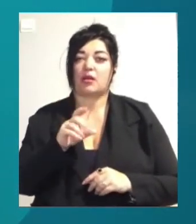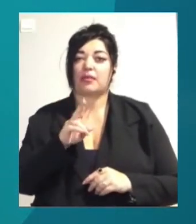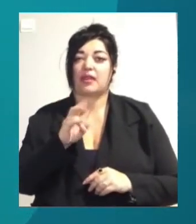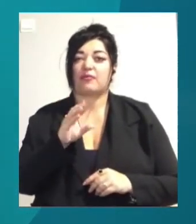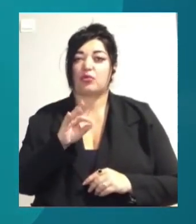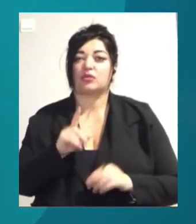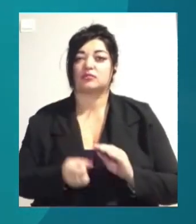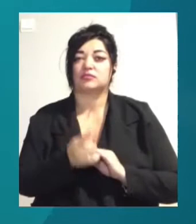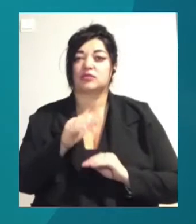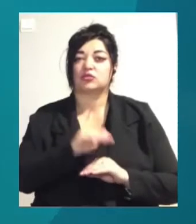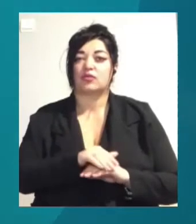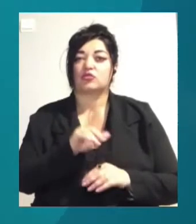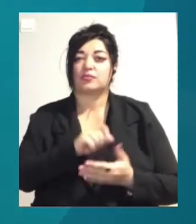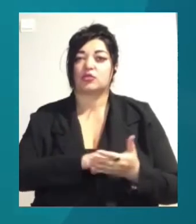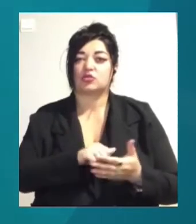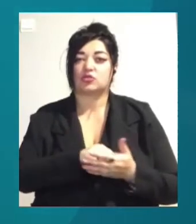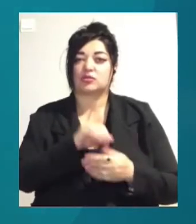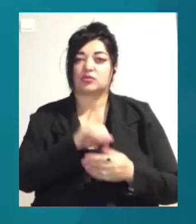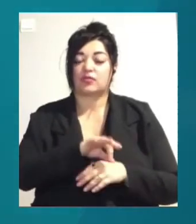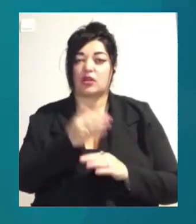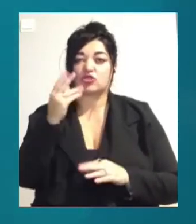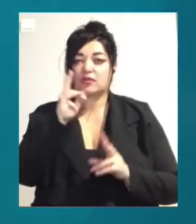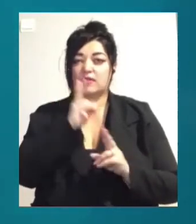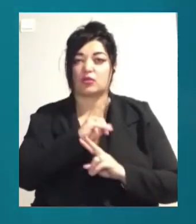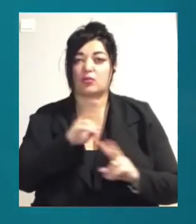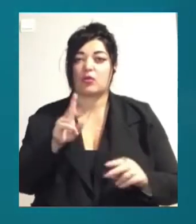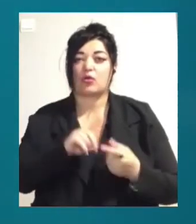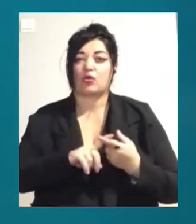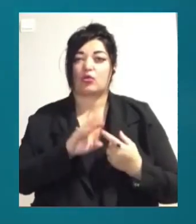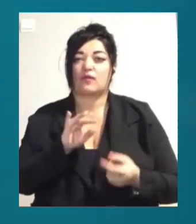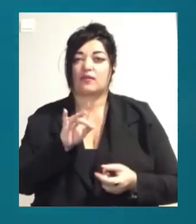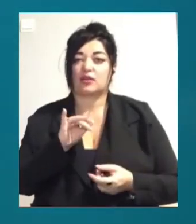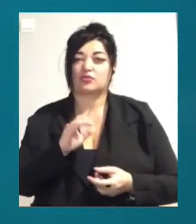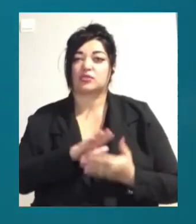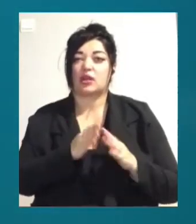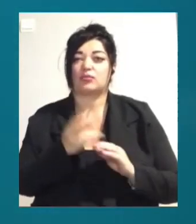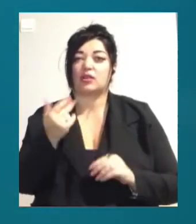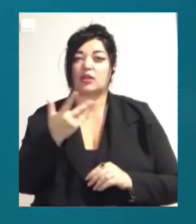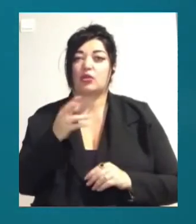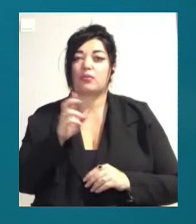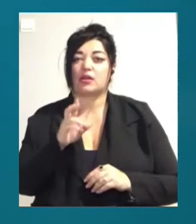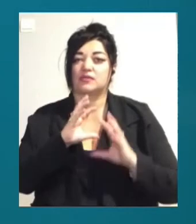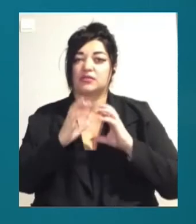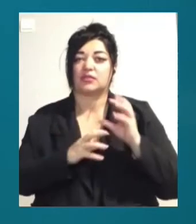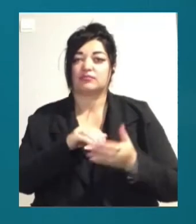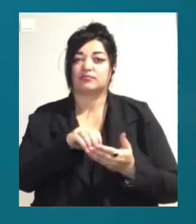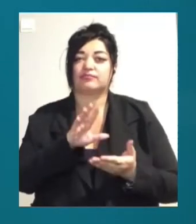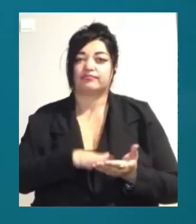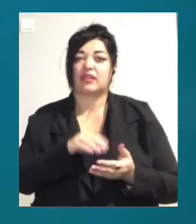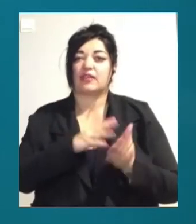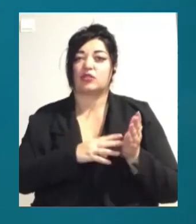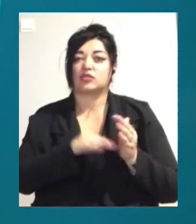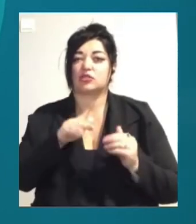став раніше невідомий вид коронавірусу. Станом на 3 березня у світі зареєстровано 90 тисяч 937 лабораторно